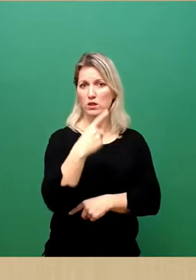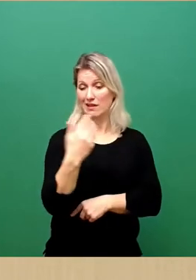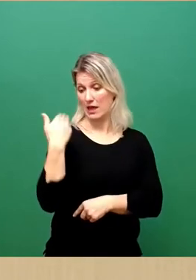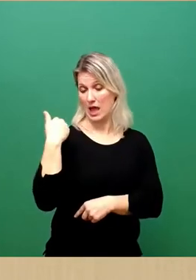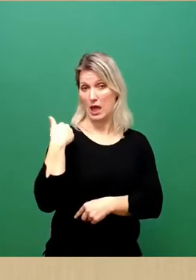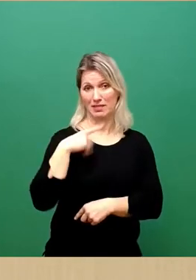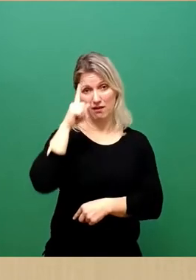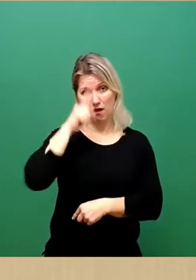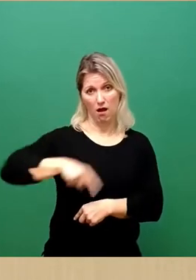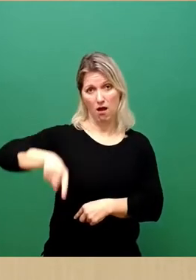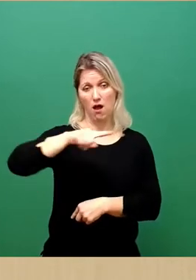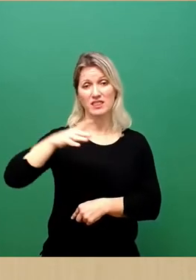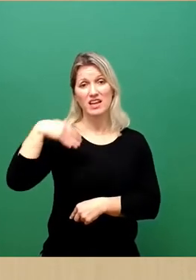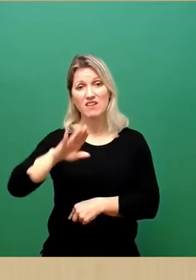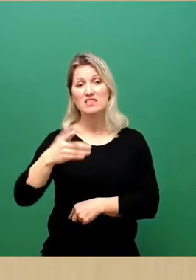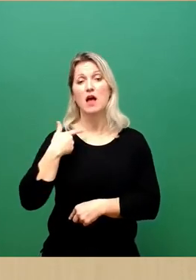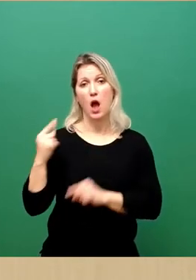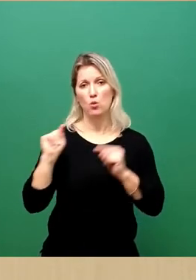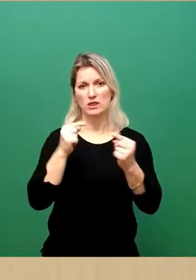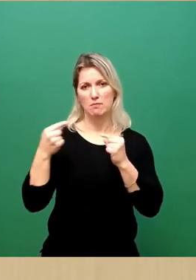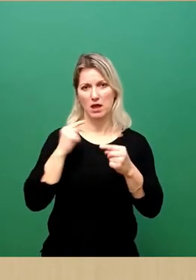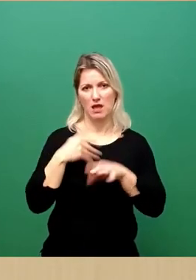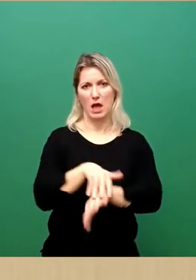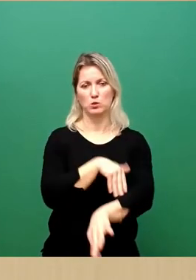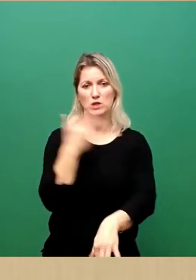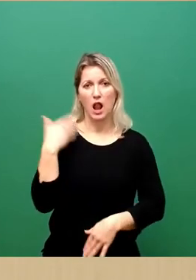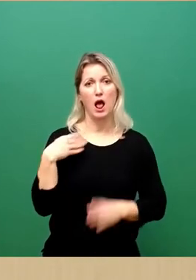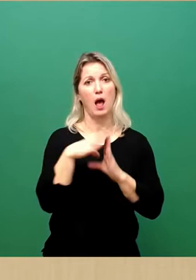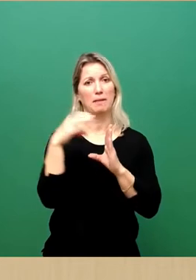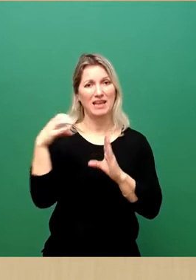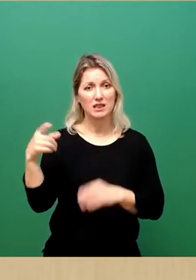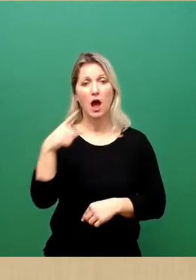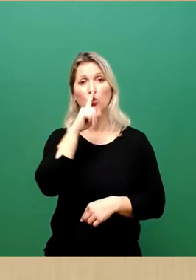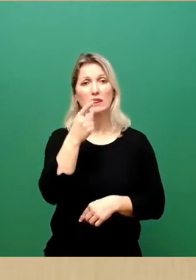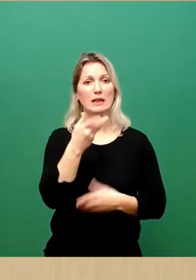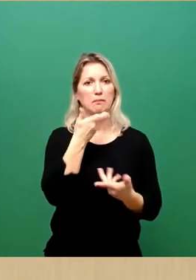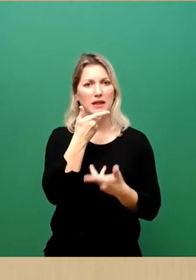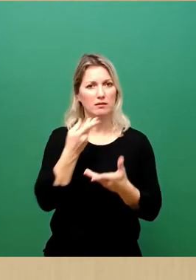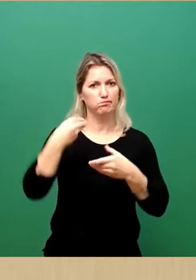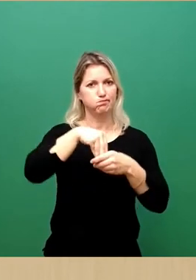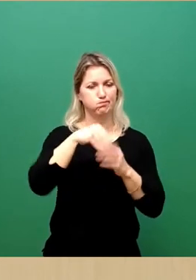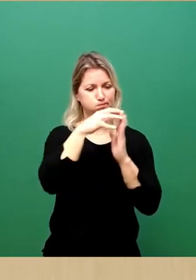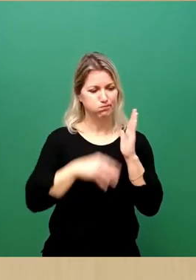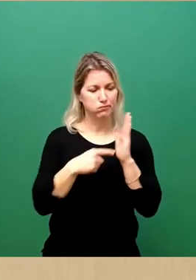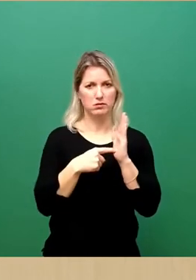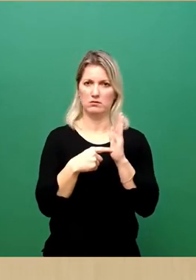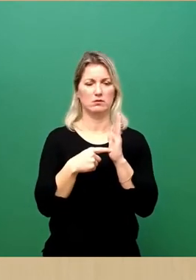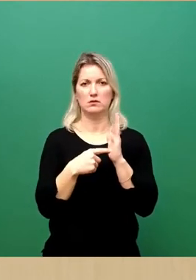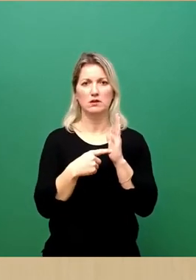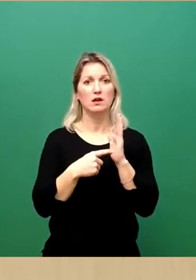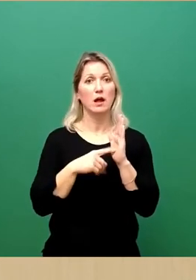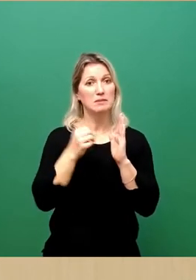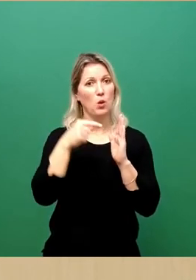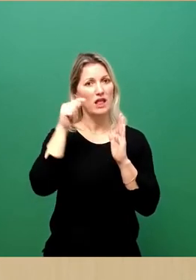gehabt, welche Auswirkungen Pegida und die Berichterstattung darauf, auf die Stadt, vor allem auf die Lebensbedingungen der Menschen, die hier als fremd